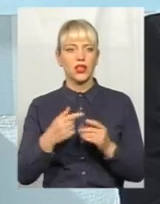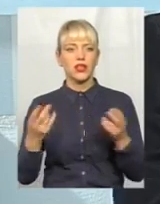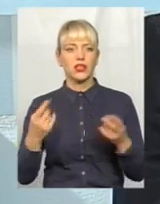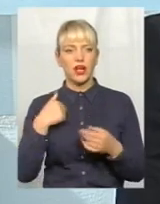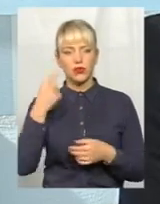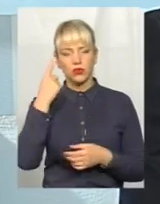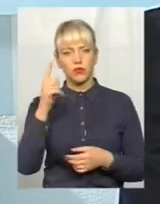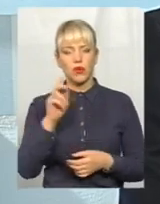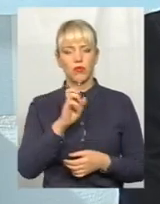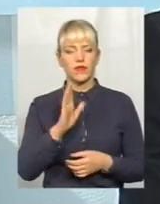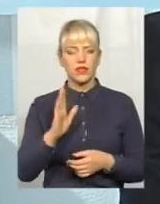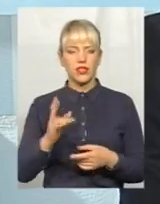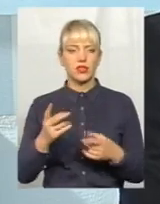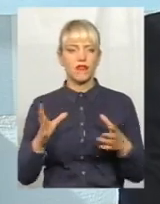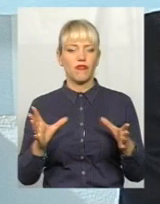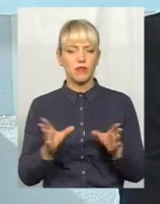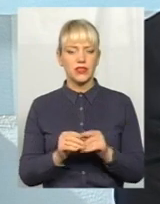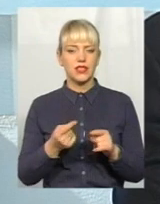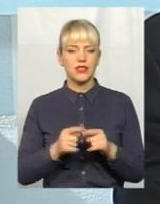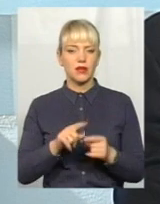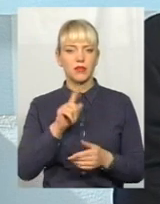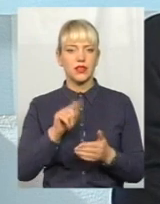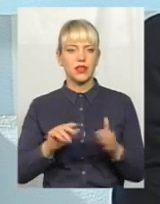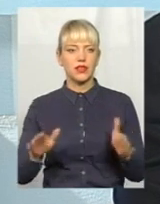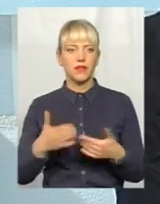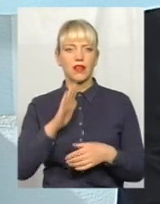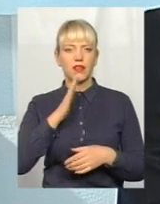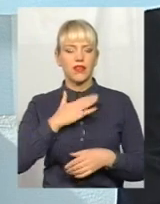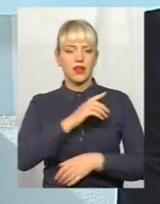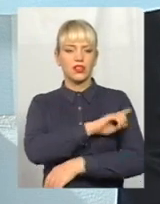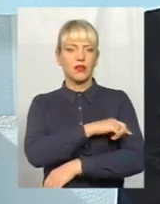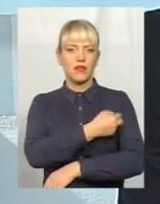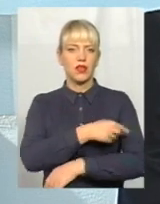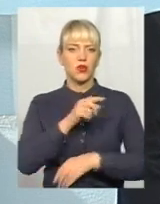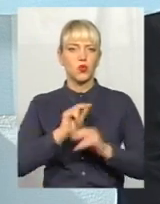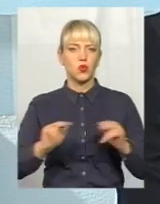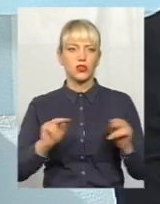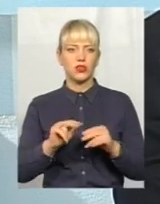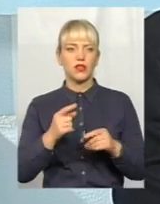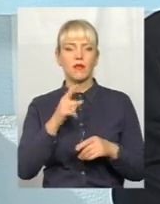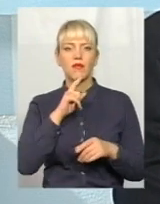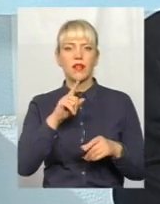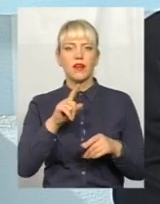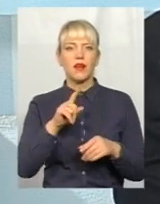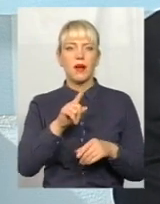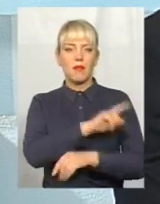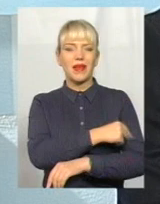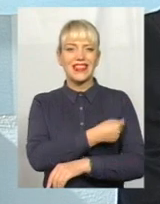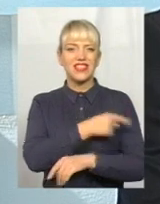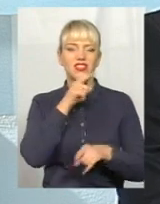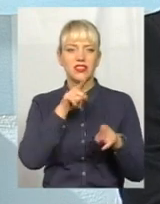Васильович в місті це питання підніметь з нашим медучилищем. Зараз вже медичних сестер не має куди дівати.